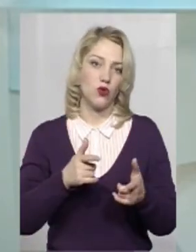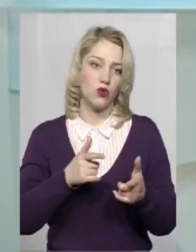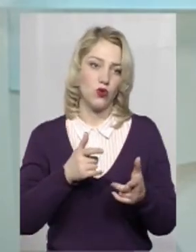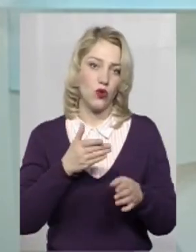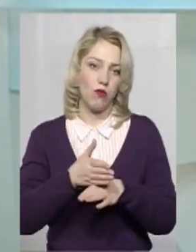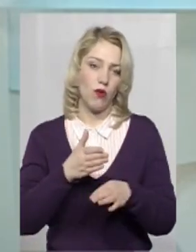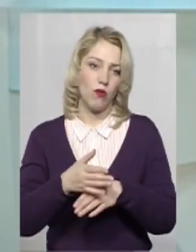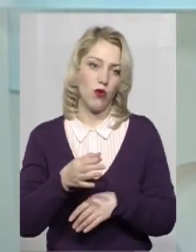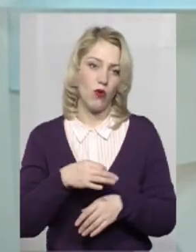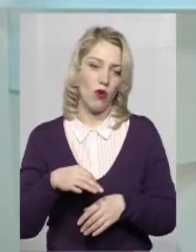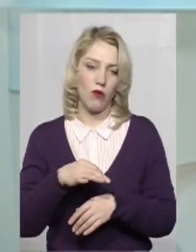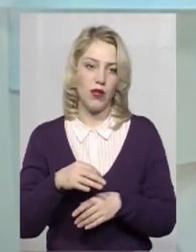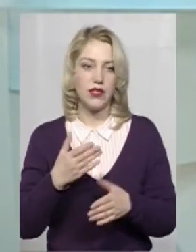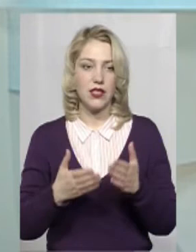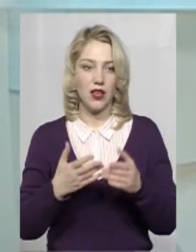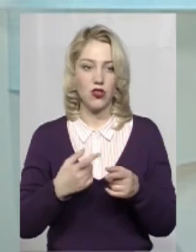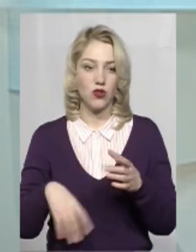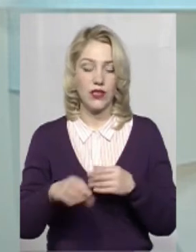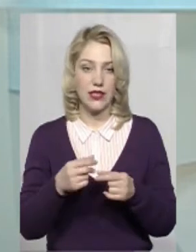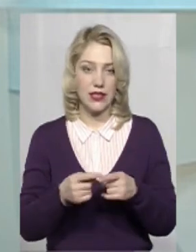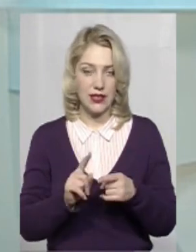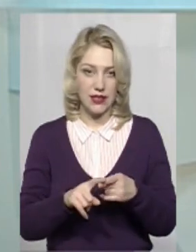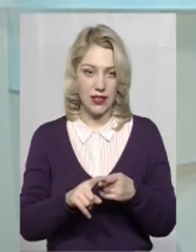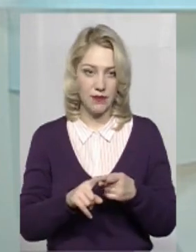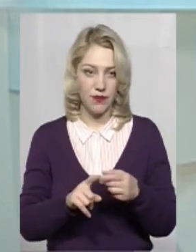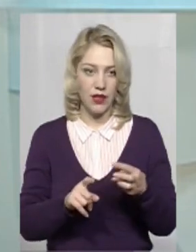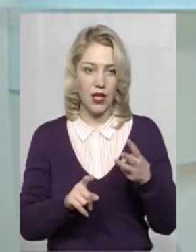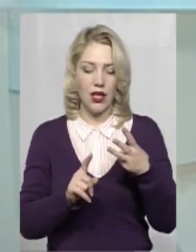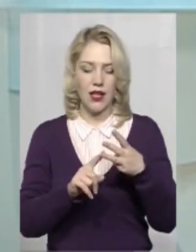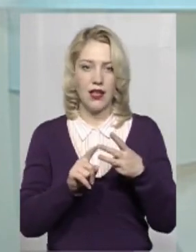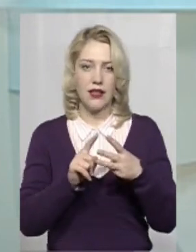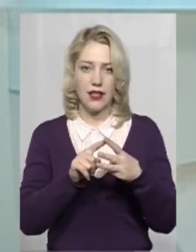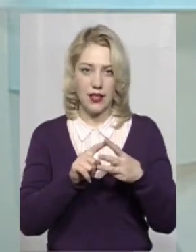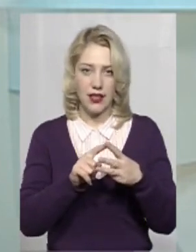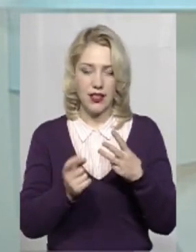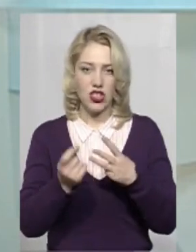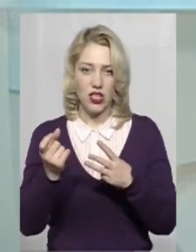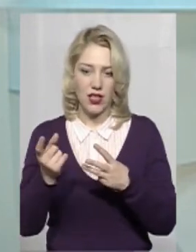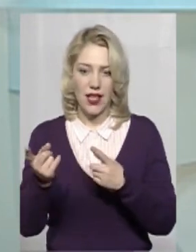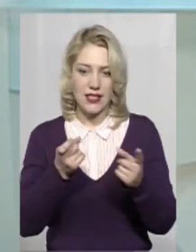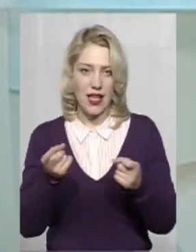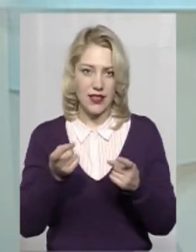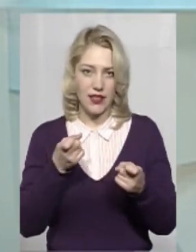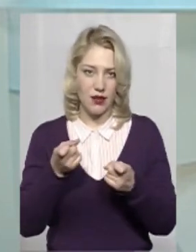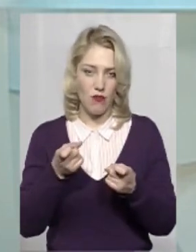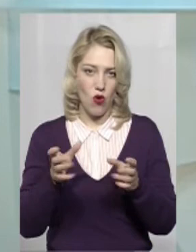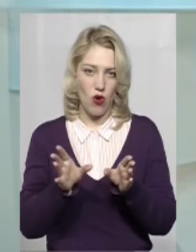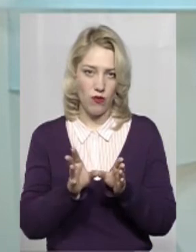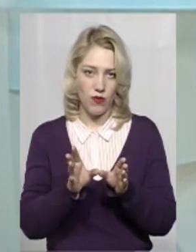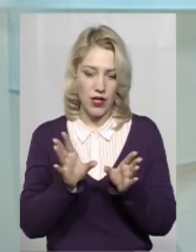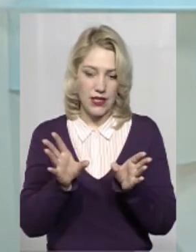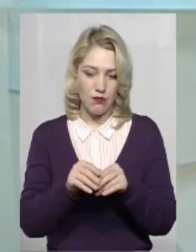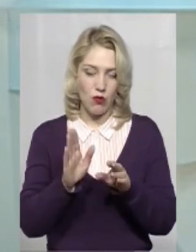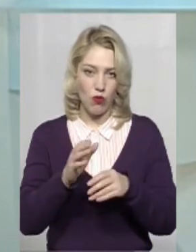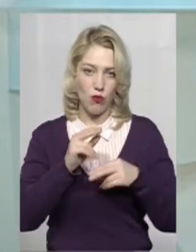області. Якщо ми всі ці три джерела задіємо, якщо спільно будемо над цим